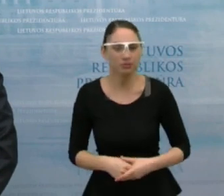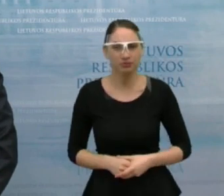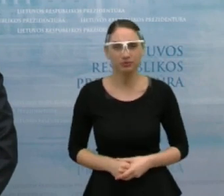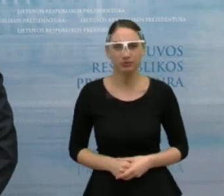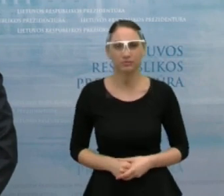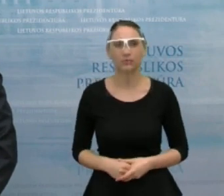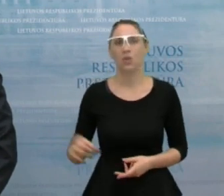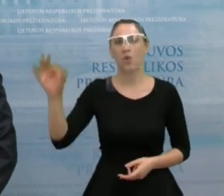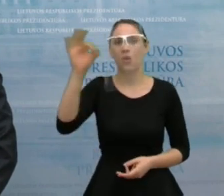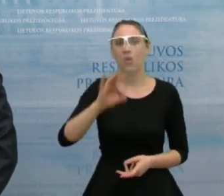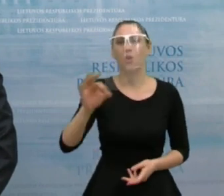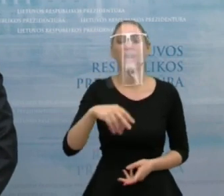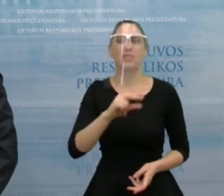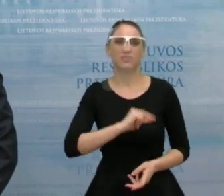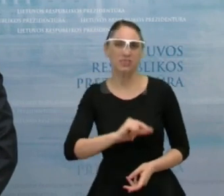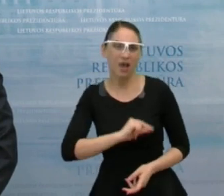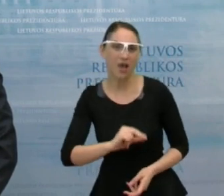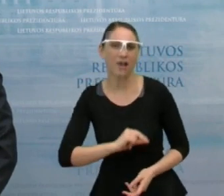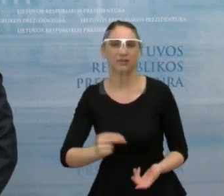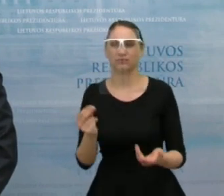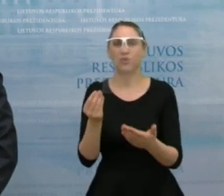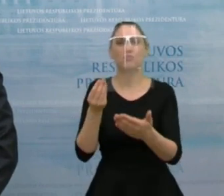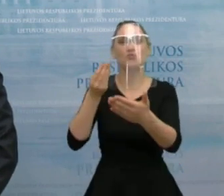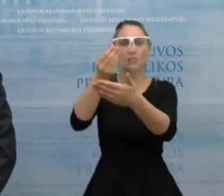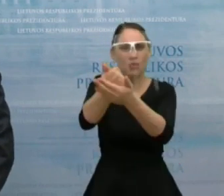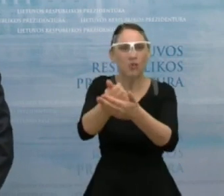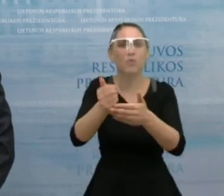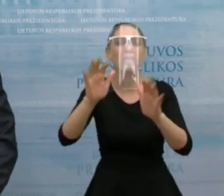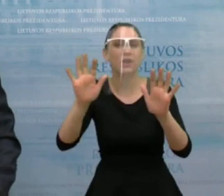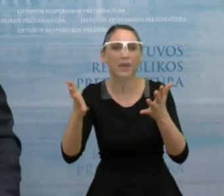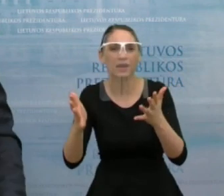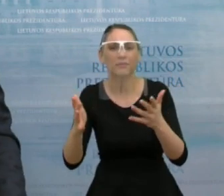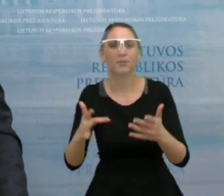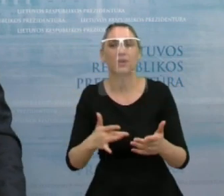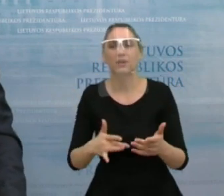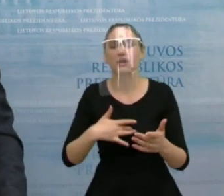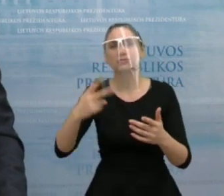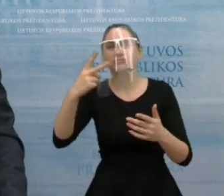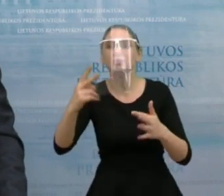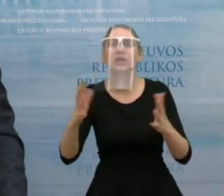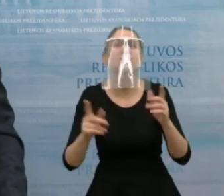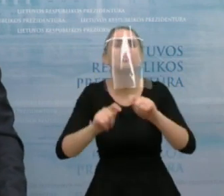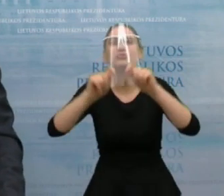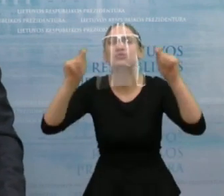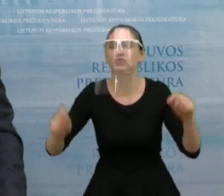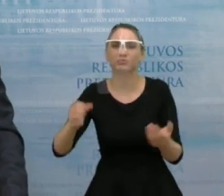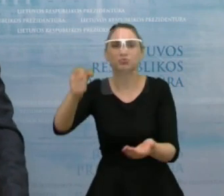Darbo apmokestinimą galbūt įmažinant ir didinant tūs mokestinės, na tiesiog nuo ko reikėtų pradėti.